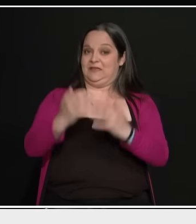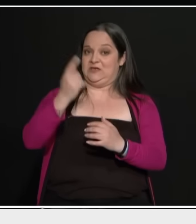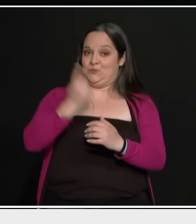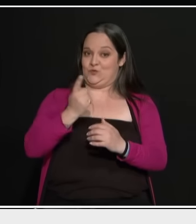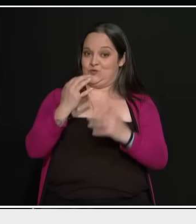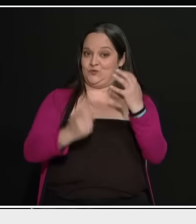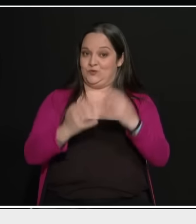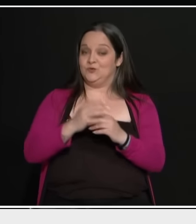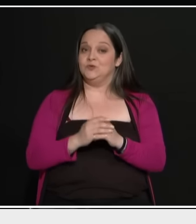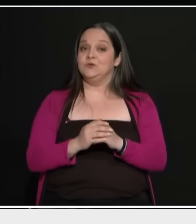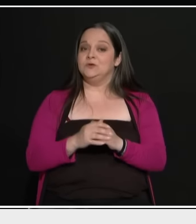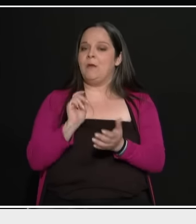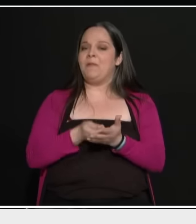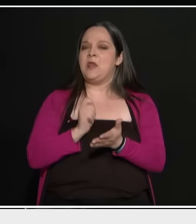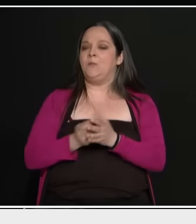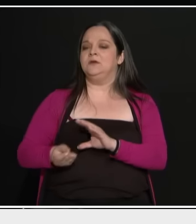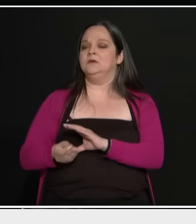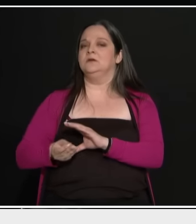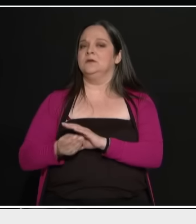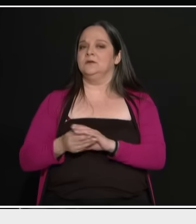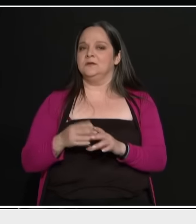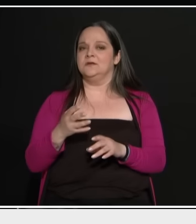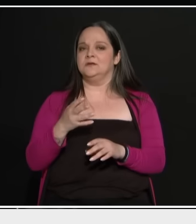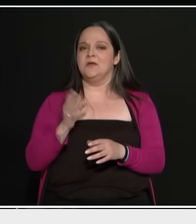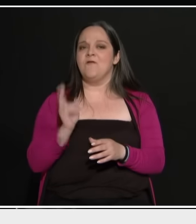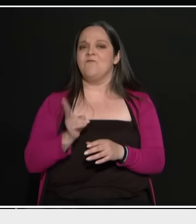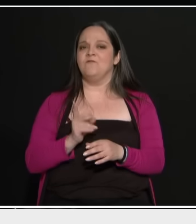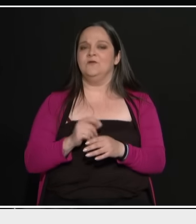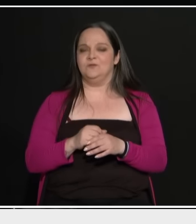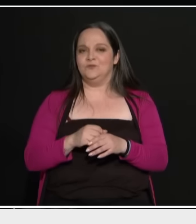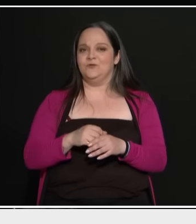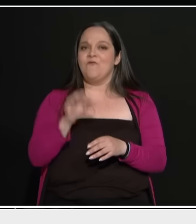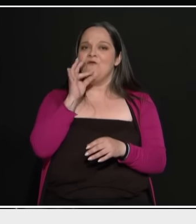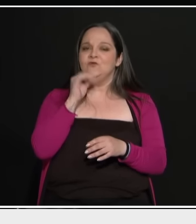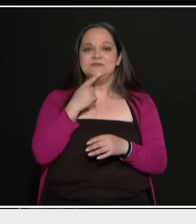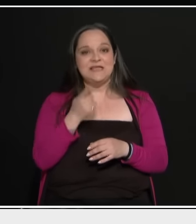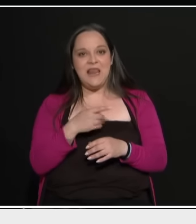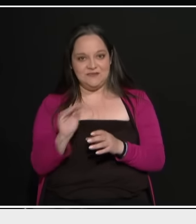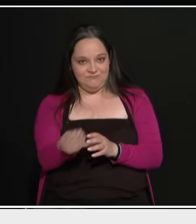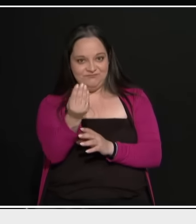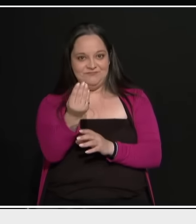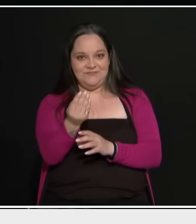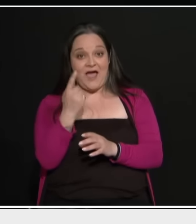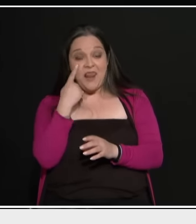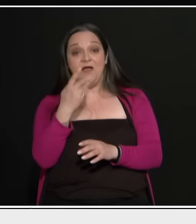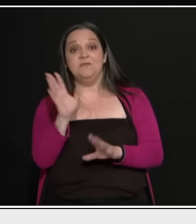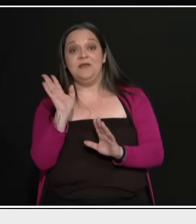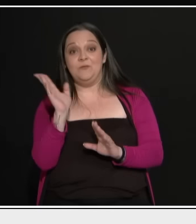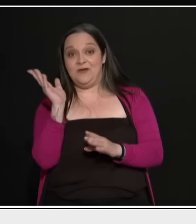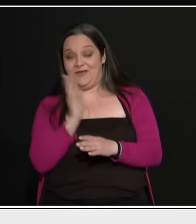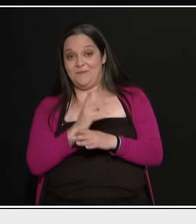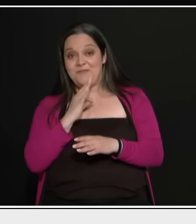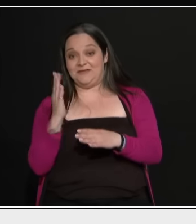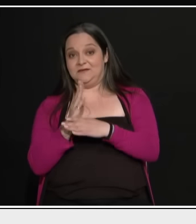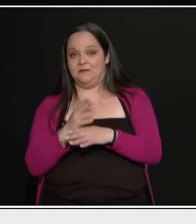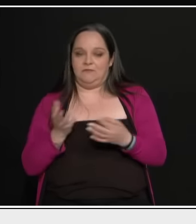είναι πληρωμένοι. Και φοβούνται να πιάσουν καλό άνθρωπο. Θα μπείτε, δεν σας βλέπουν επίτηδες. Ε,